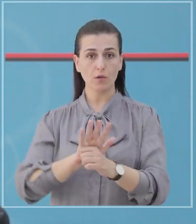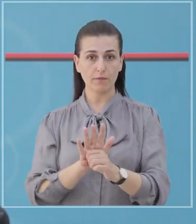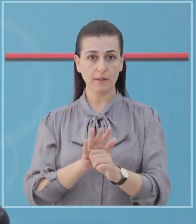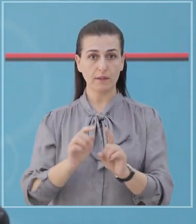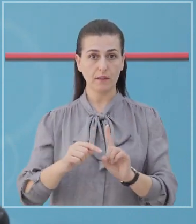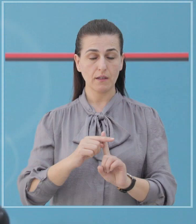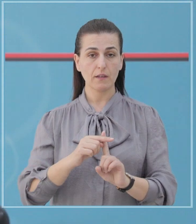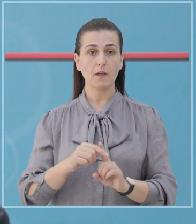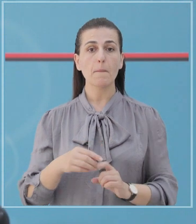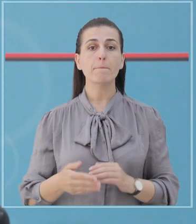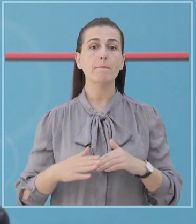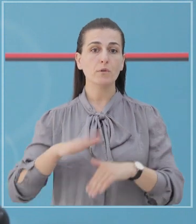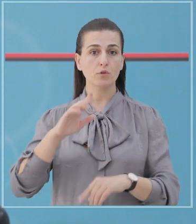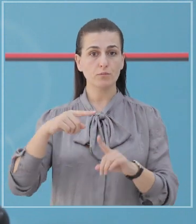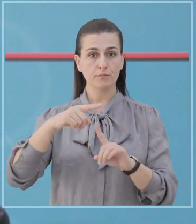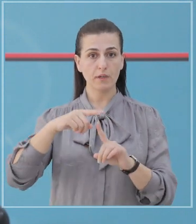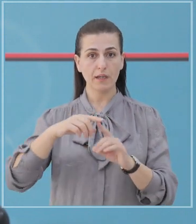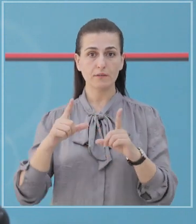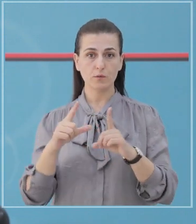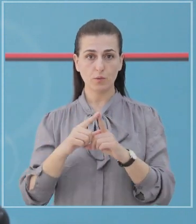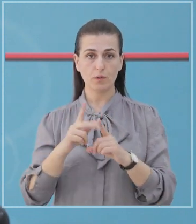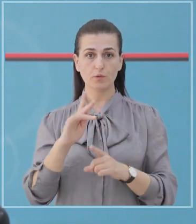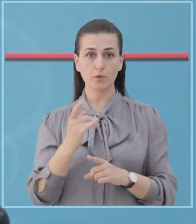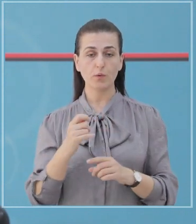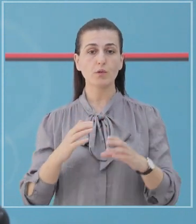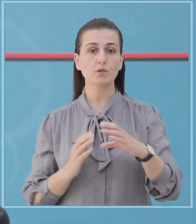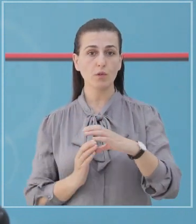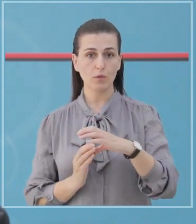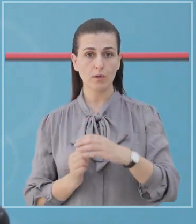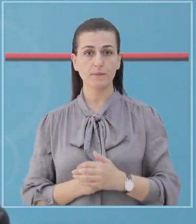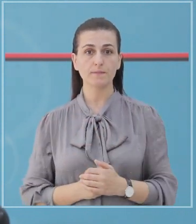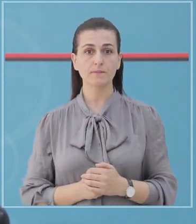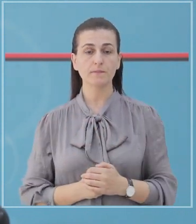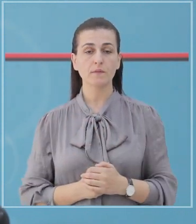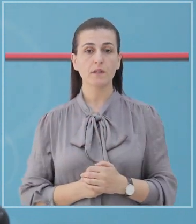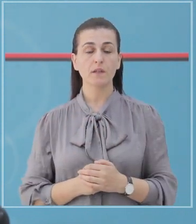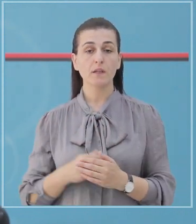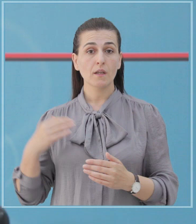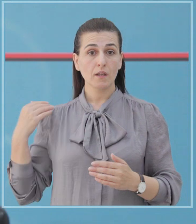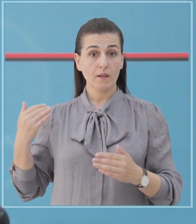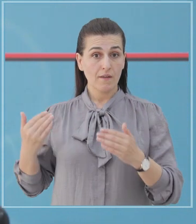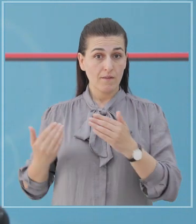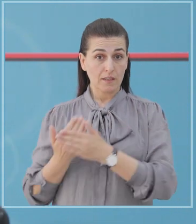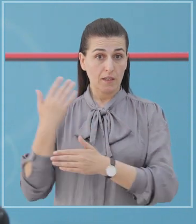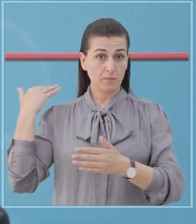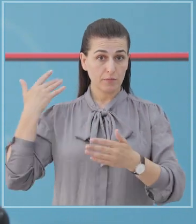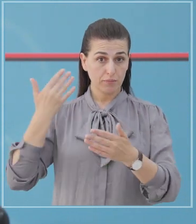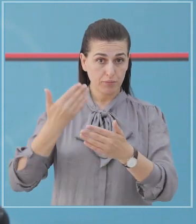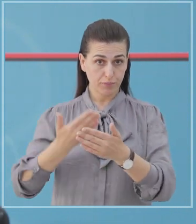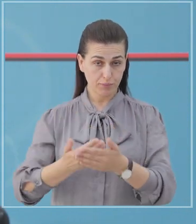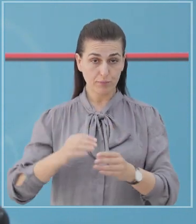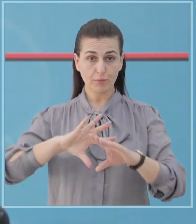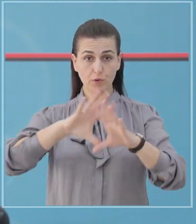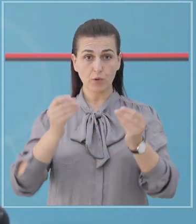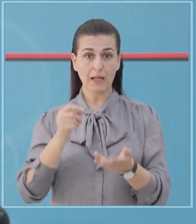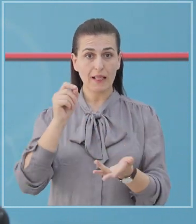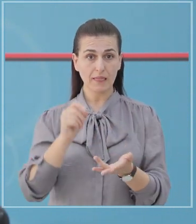kryesisht në tiran, durës, kry, shkoder. Nga fjullimi epidemisë, dërri mësot janë kryer